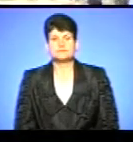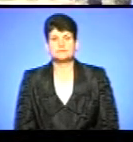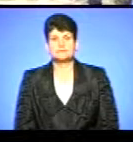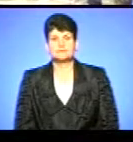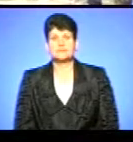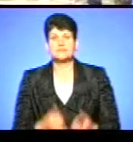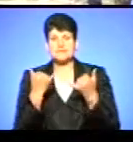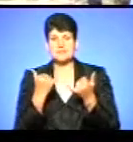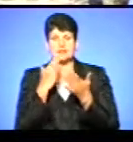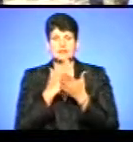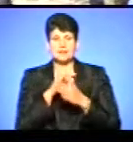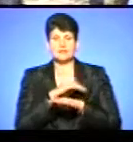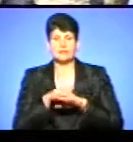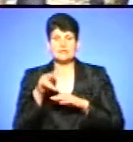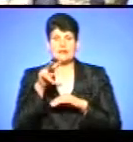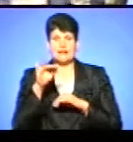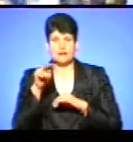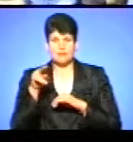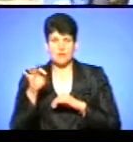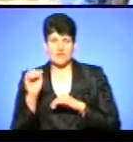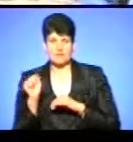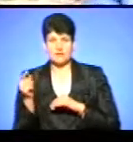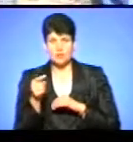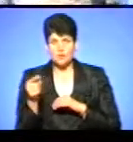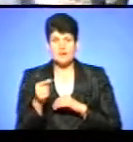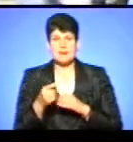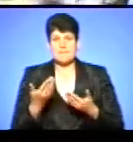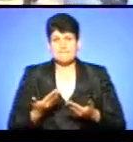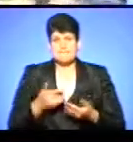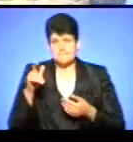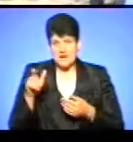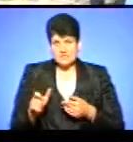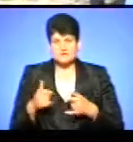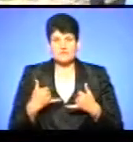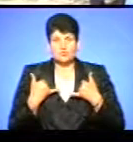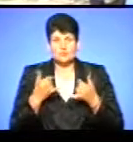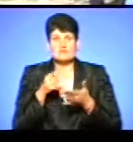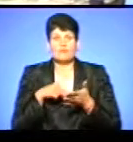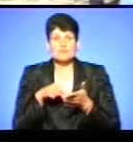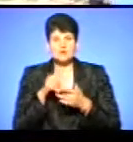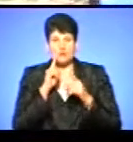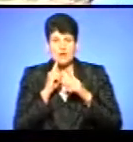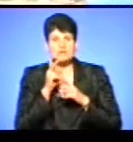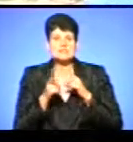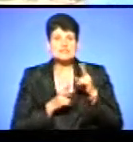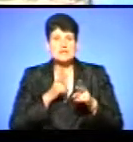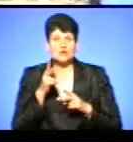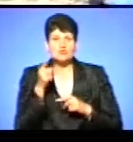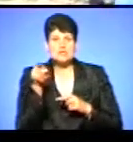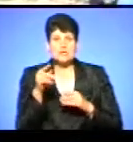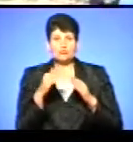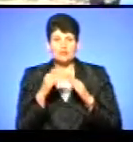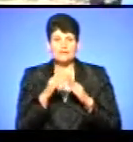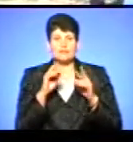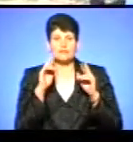Зараз ми знаходимося на вулиці Липові у Тернополі. Мешканці одного із будинків звернулися до міської ради із скаргою про те, що із цих будинків